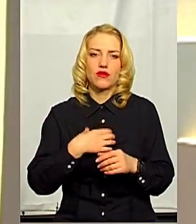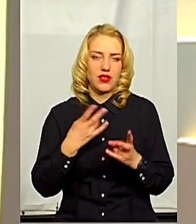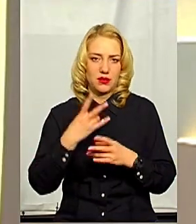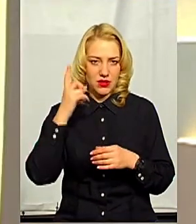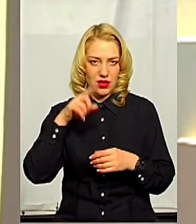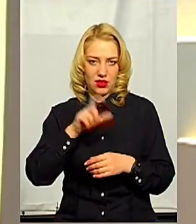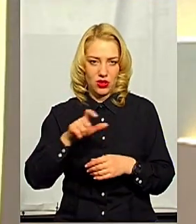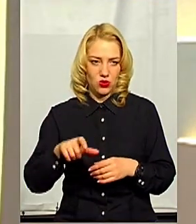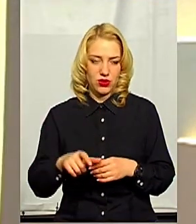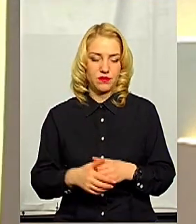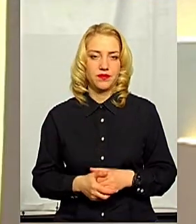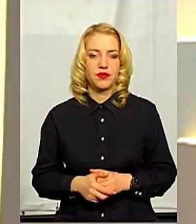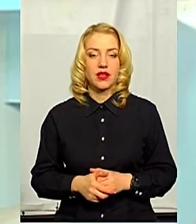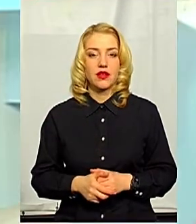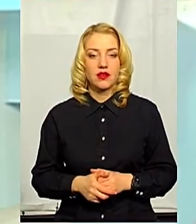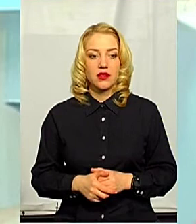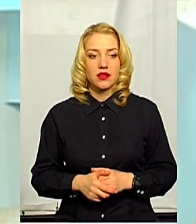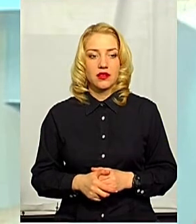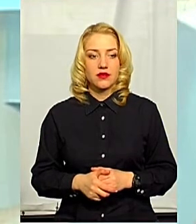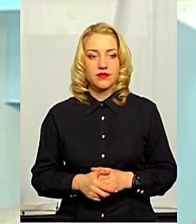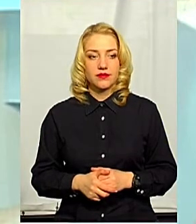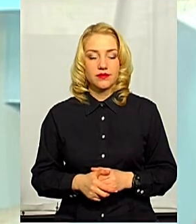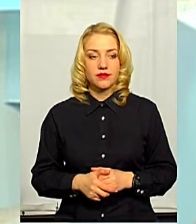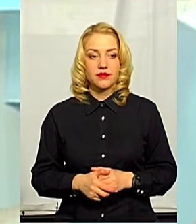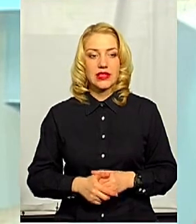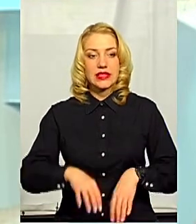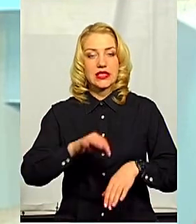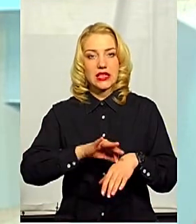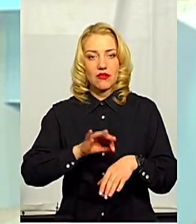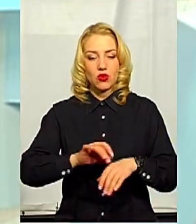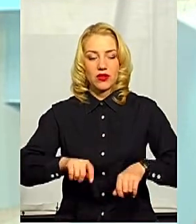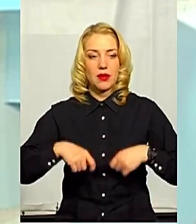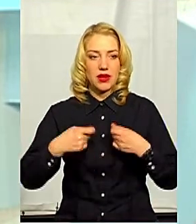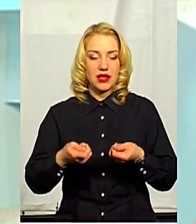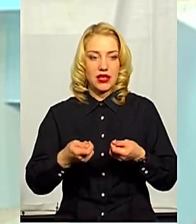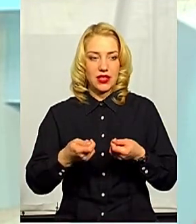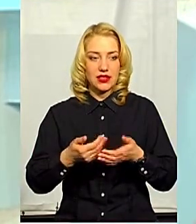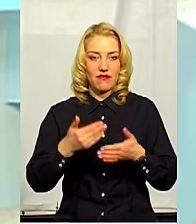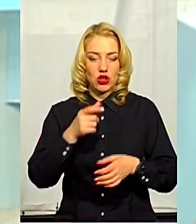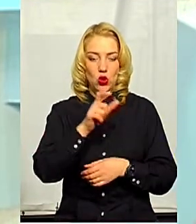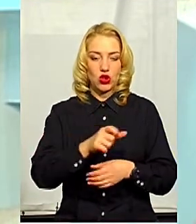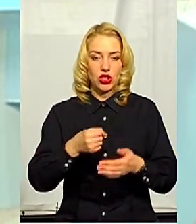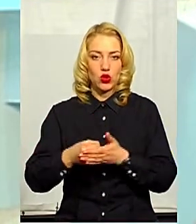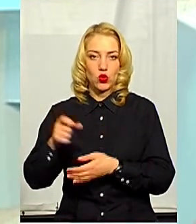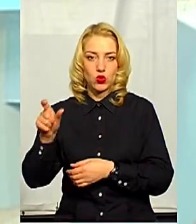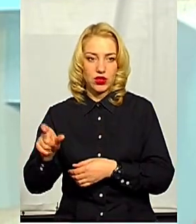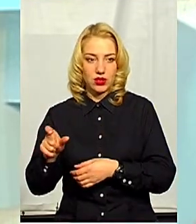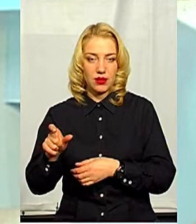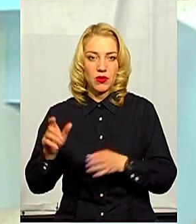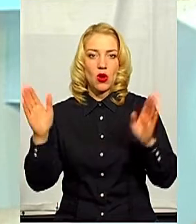обезпечити. Кількома речень? Адже захворювання передається від людини до людини